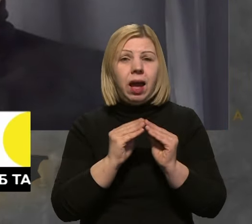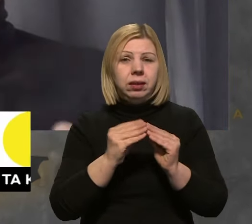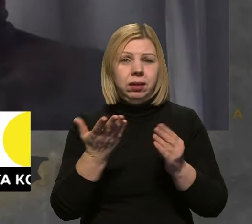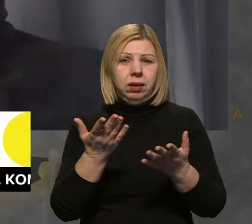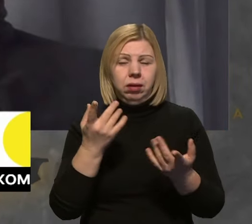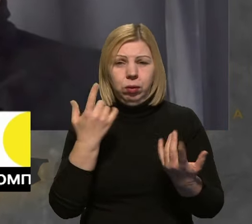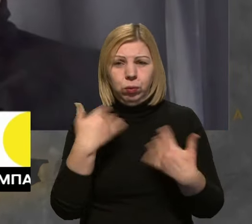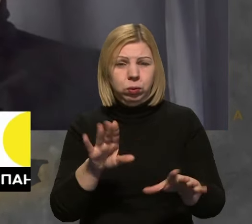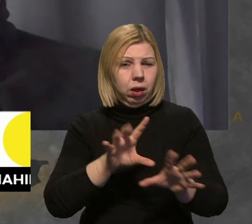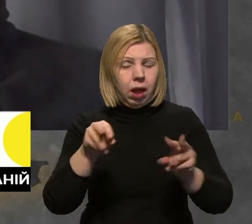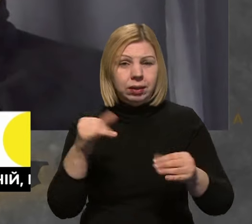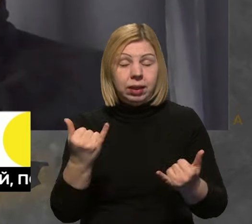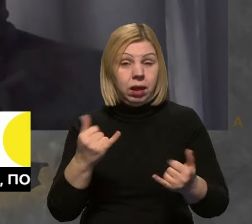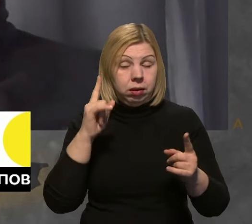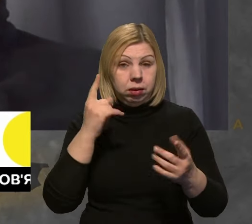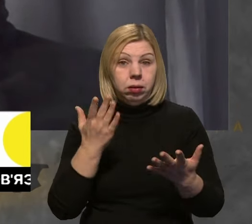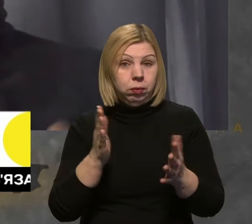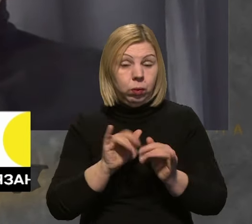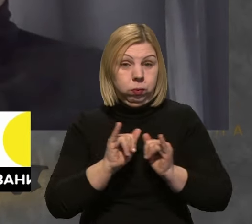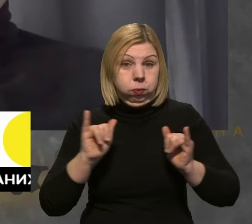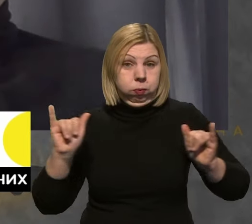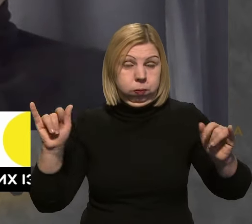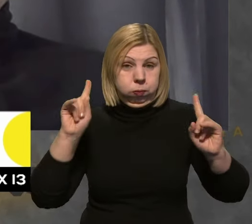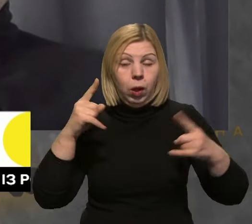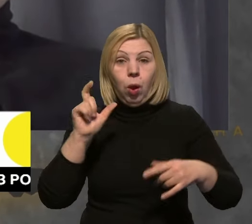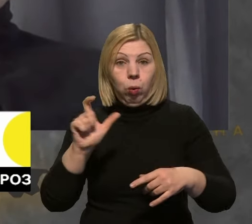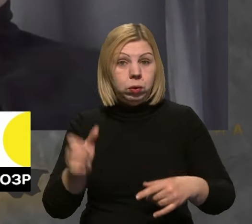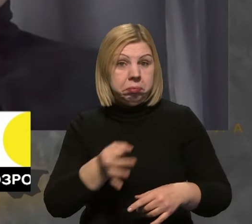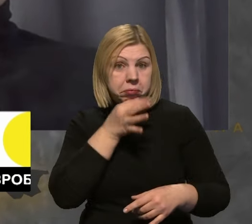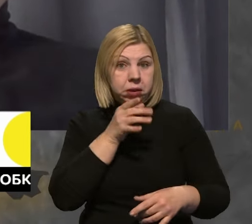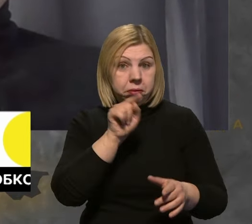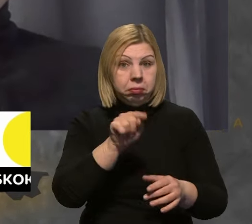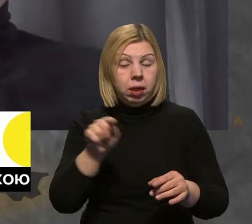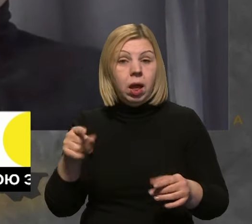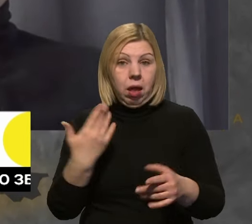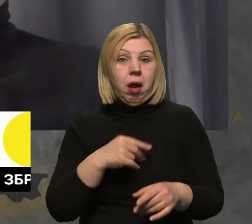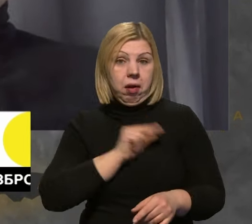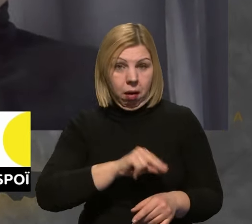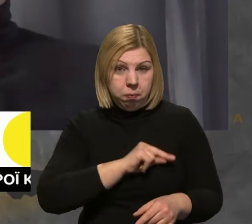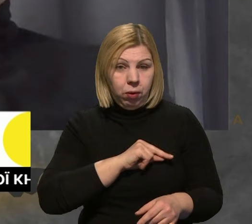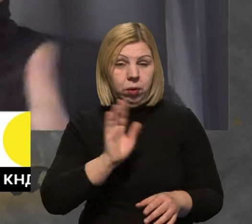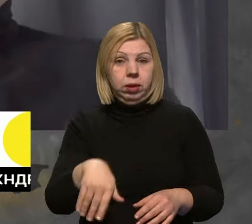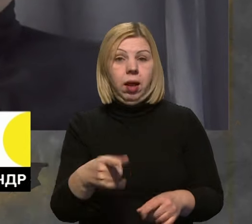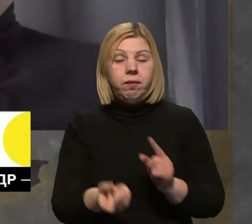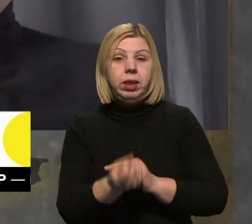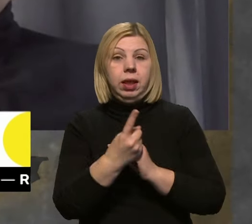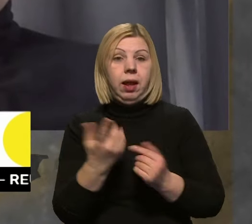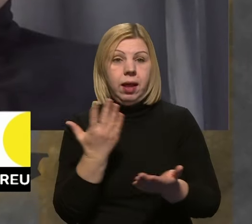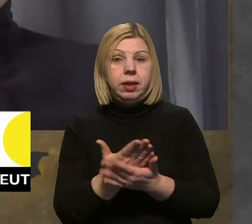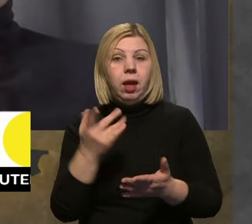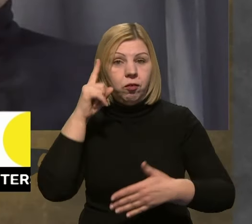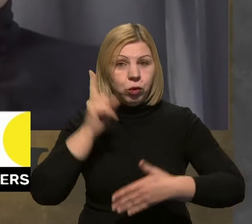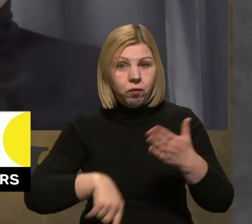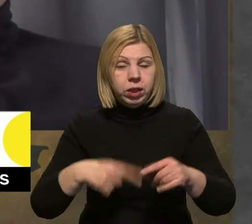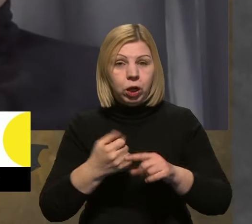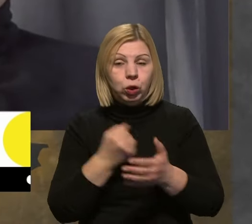вігуків, зараз геометрична прогресія росте. Це показує, що люди цікавляться, що це працює, що виникає нарешті довіра